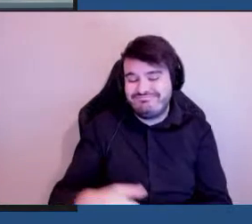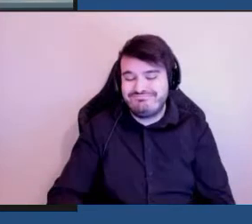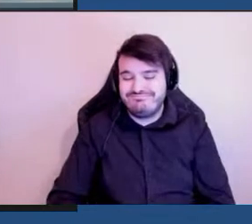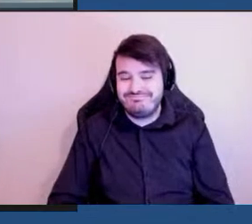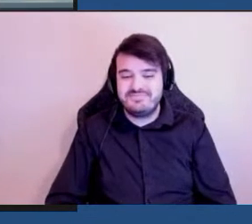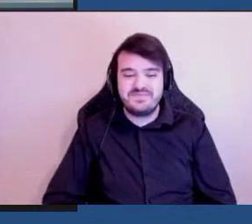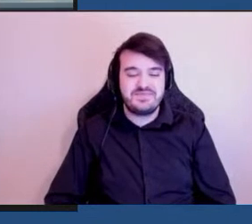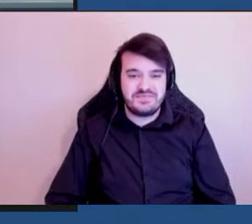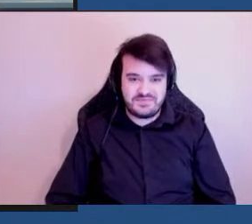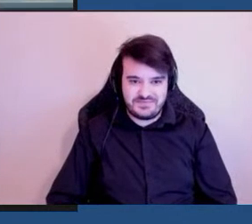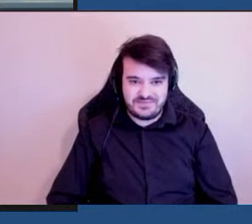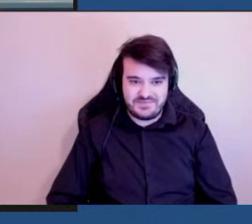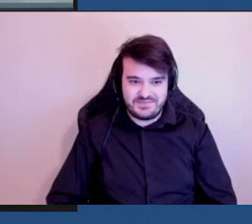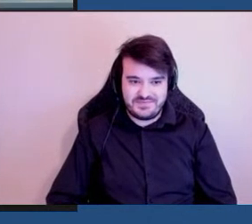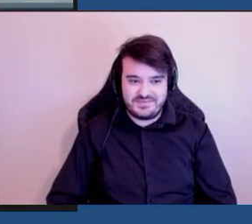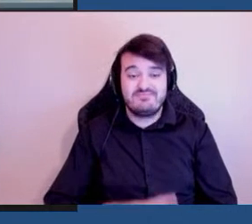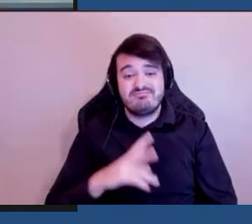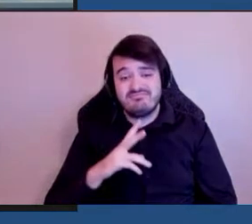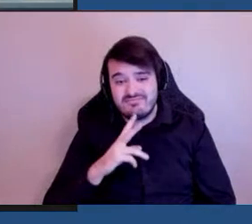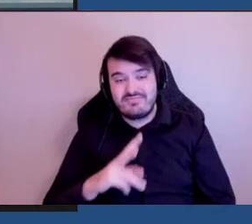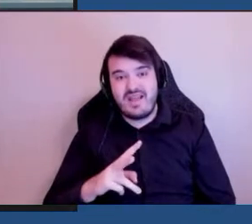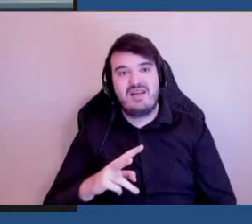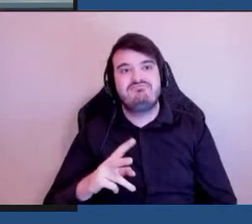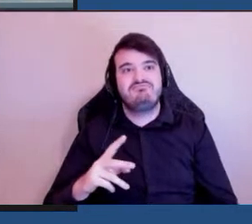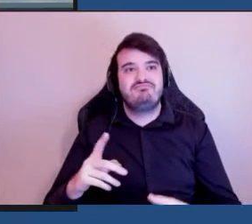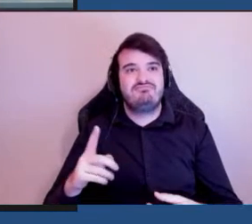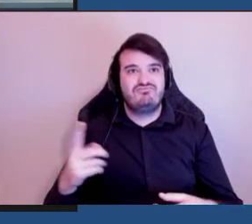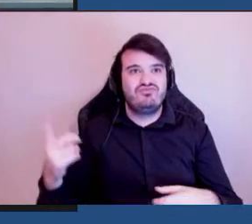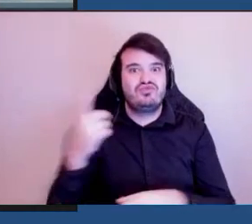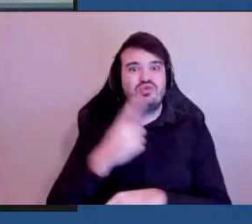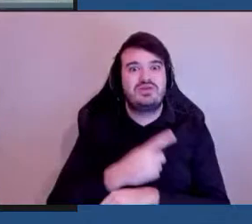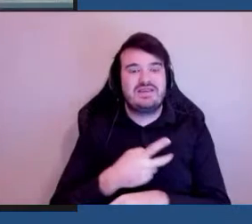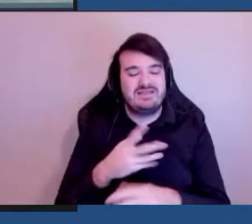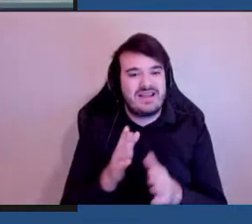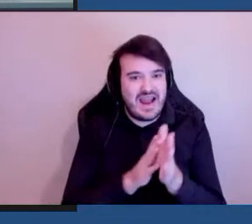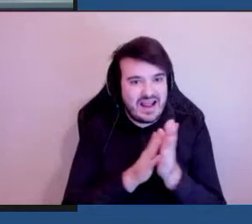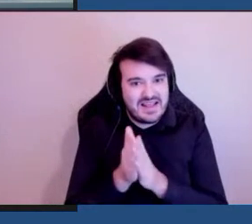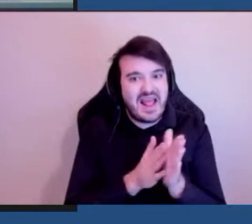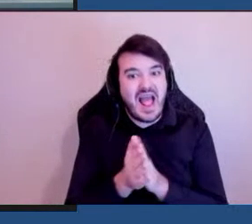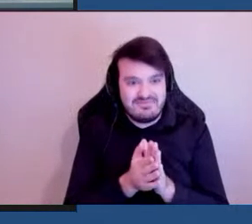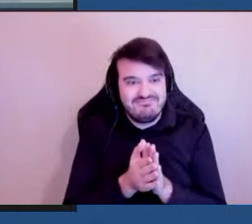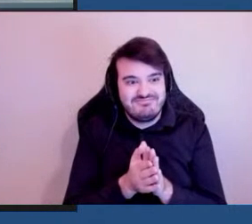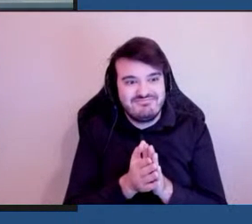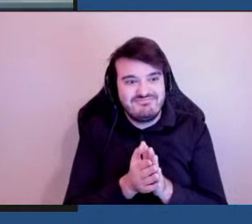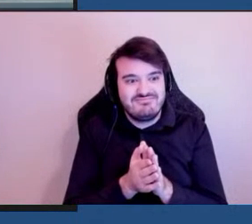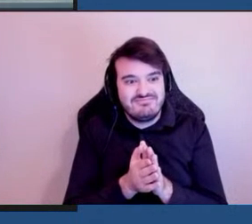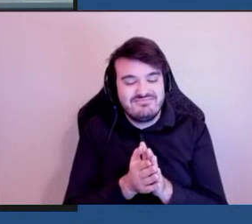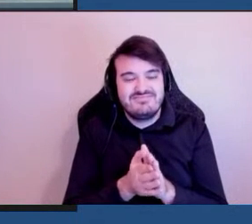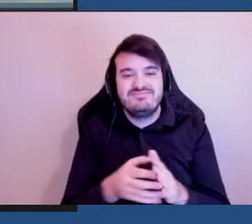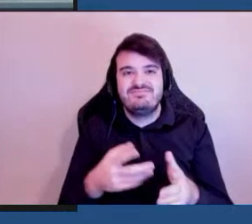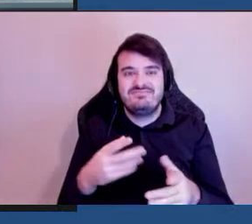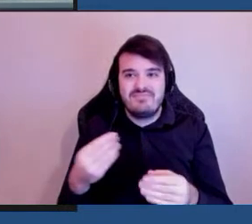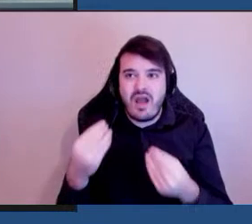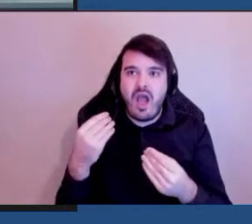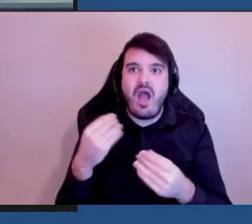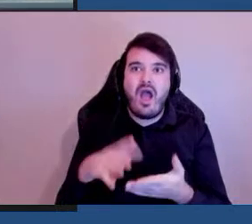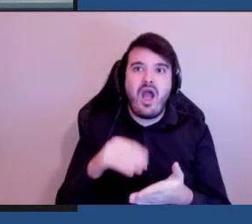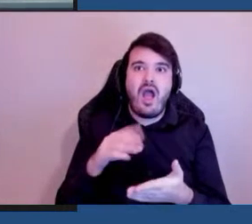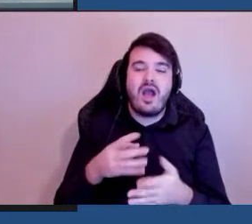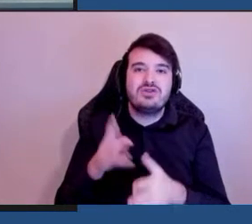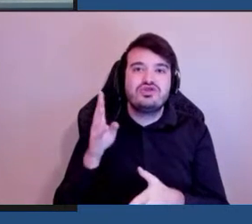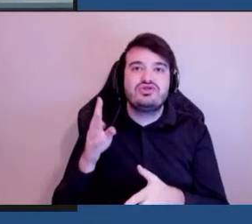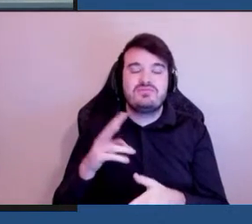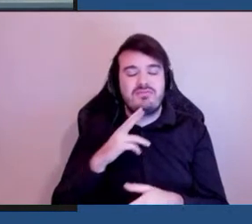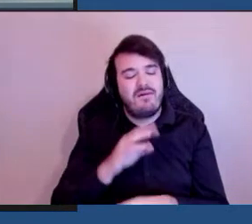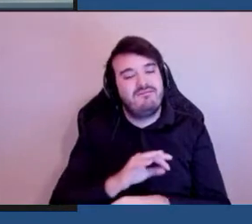alors ça a été une journée très intéressante ça a été très instructif c'est formidable d'avoir